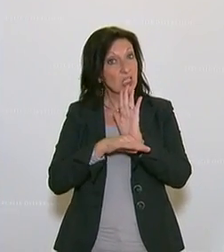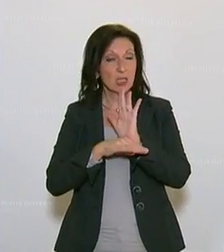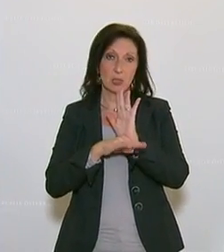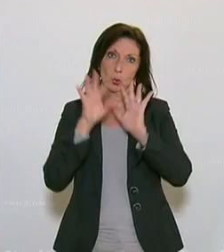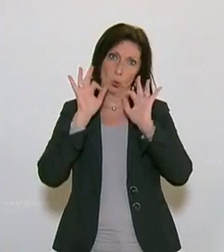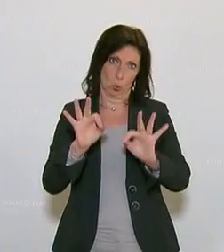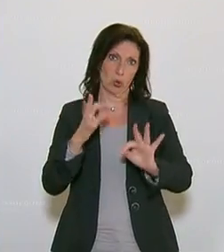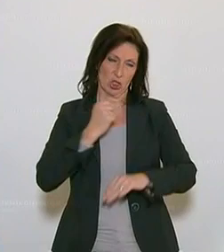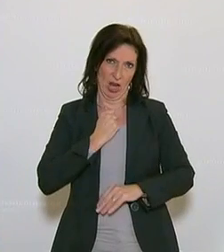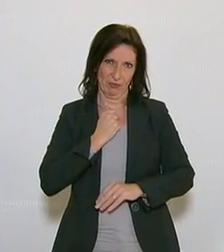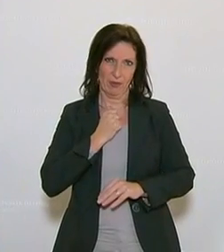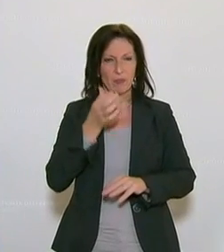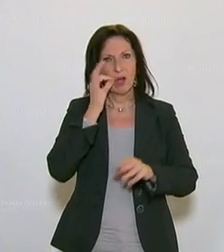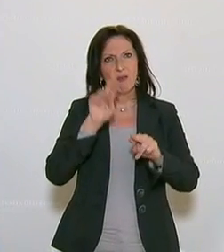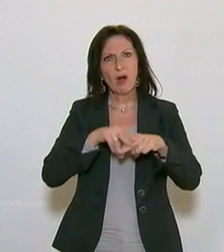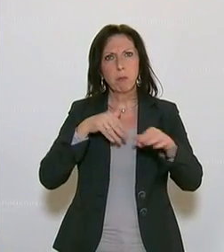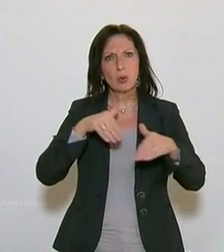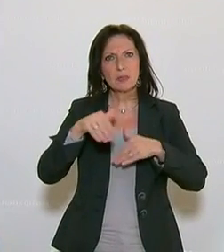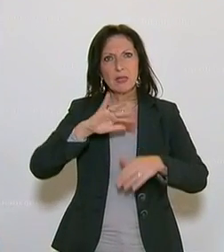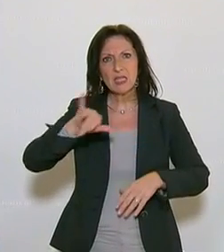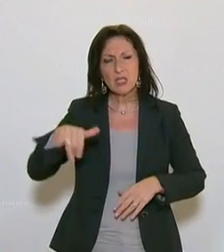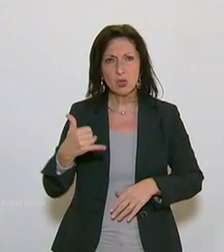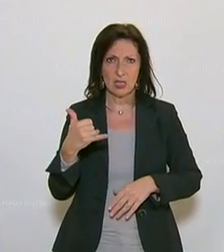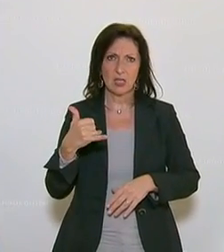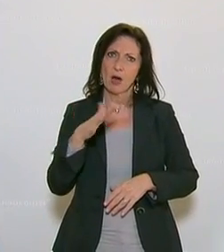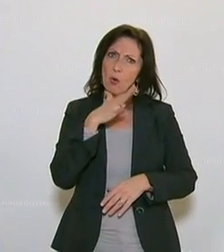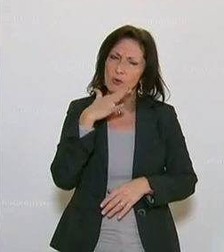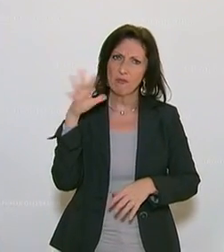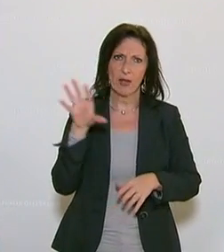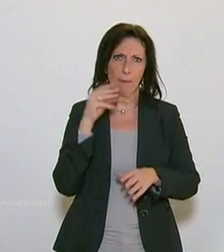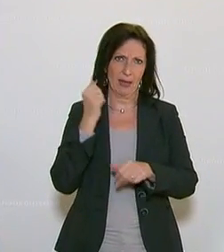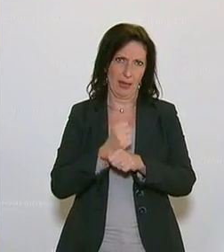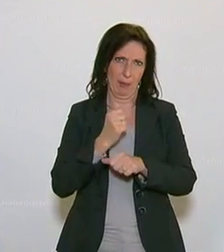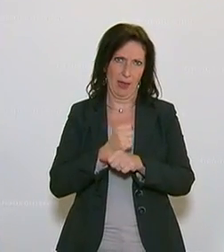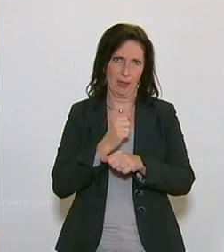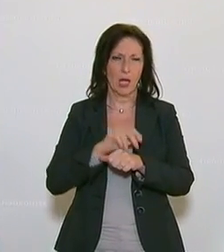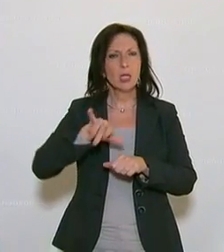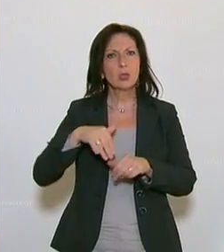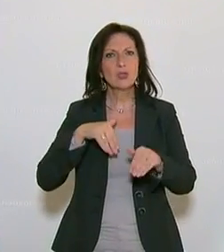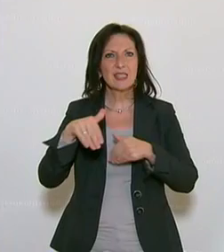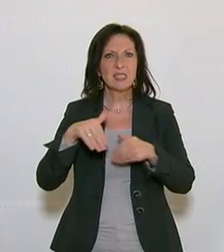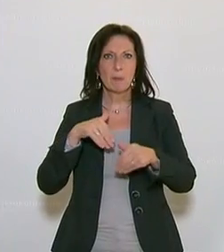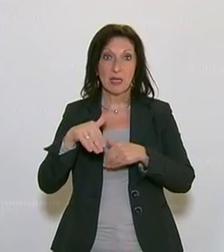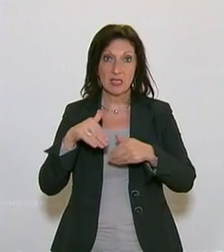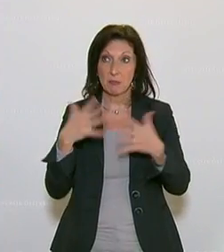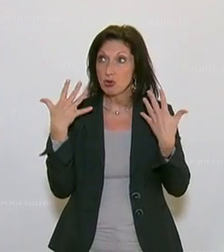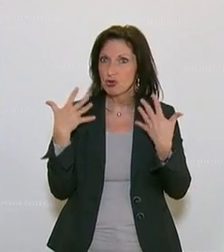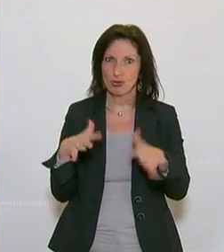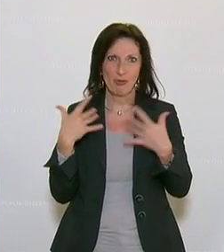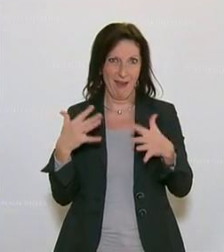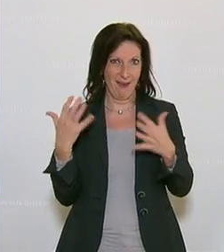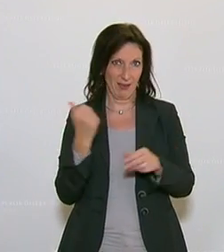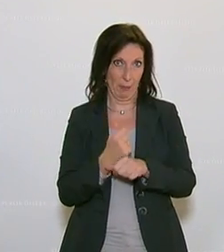Ich darf auch der Bundesministerin für Justiz und vielen Mitarbeitern und Mitarbeiterinnen im Justizministerium zur raschen und